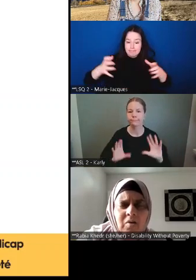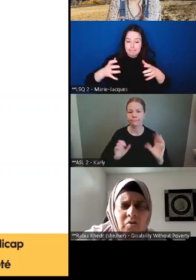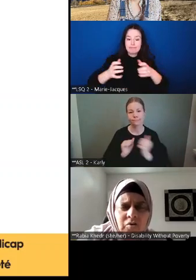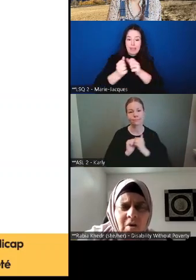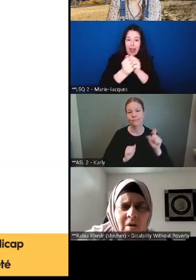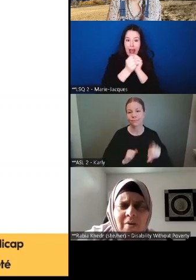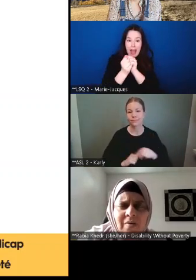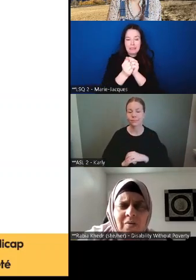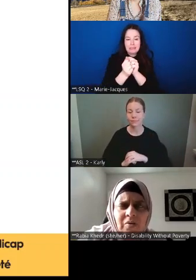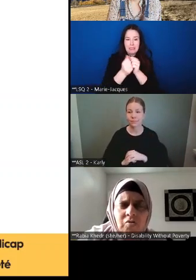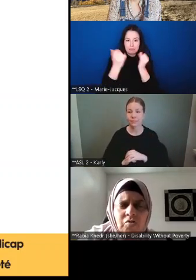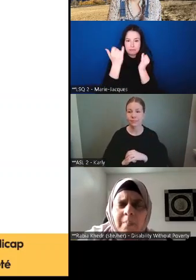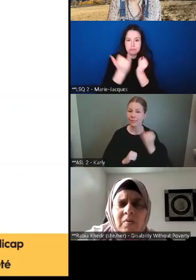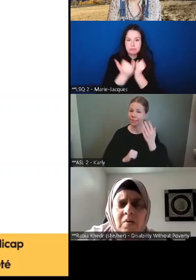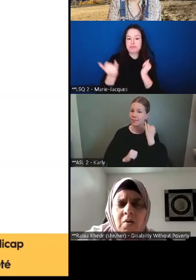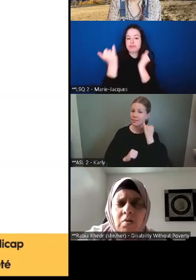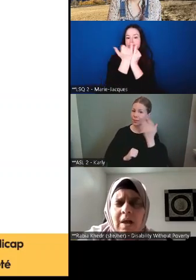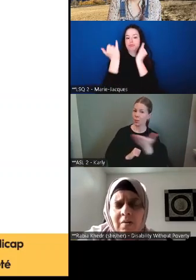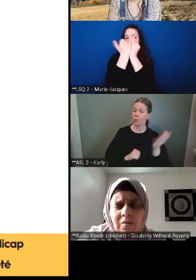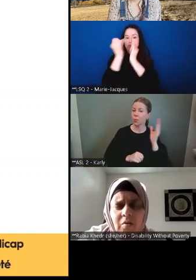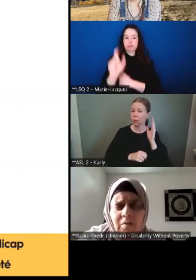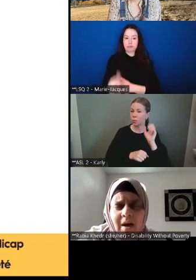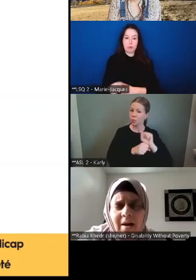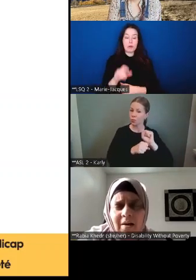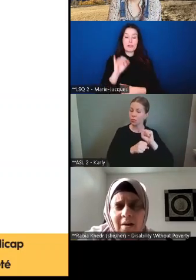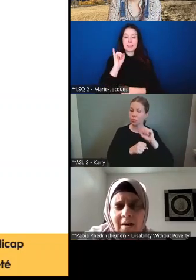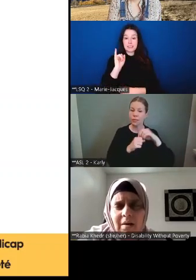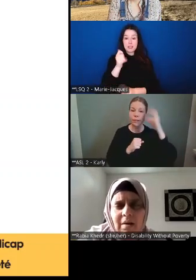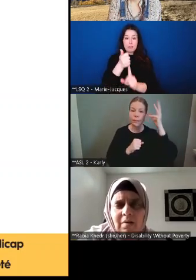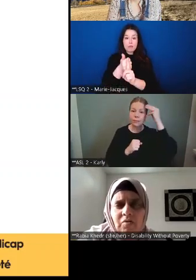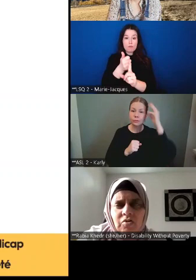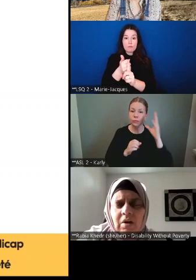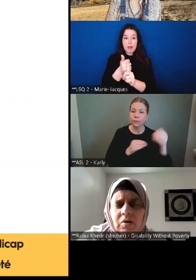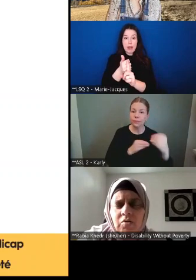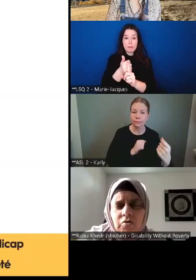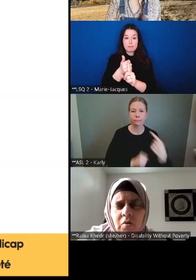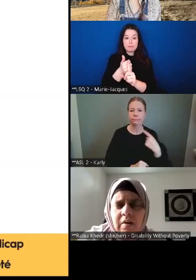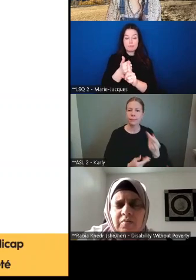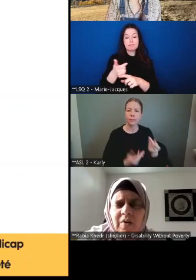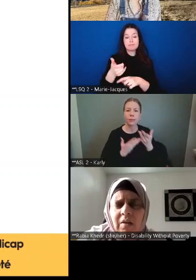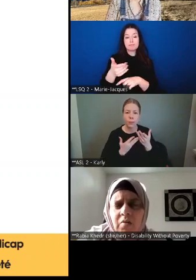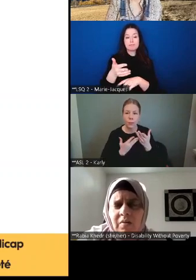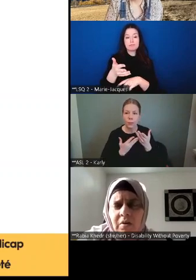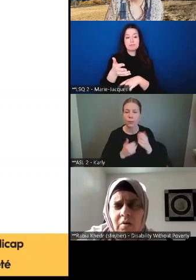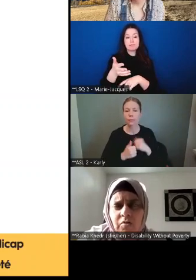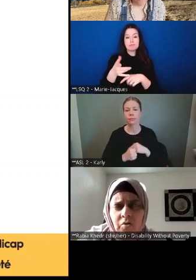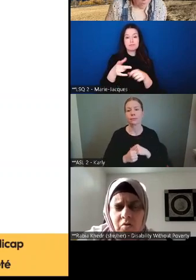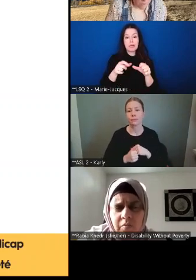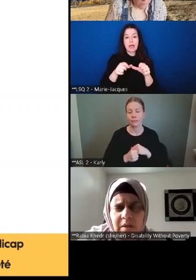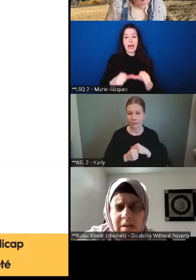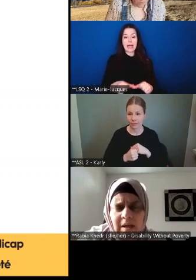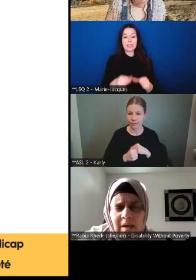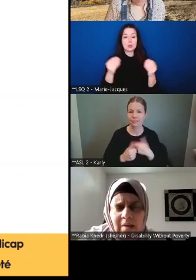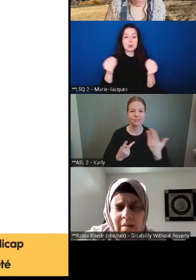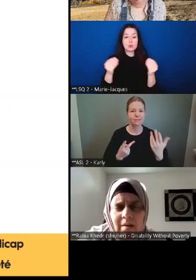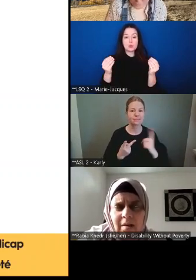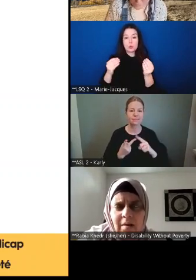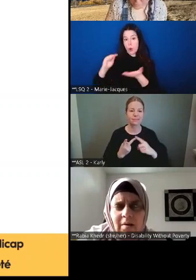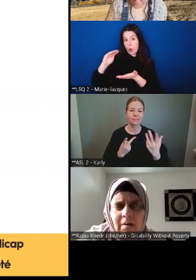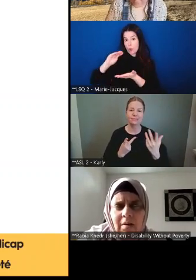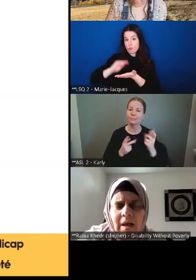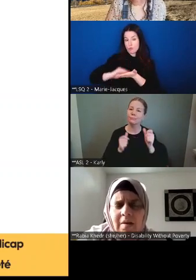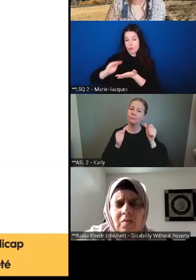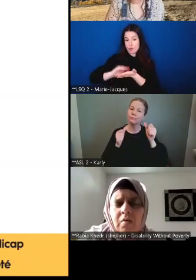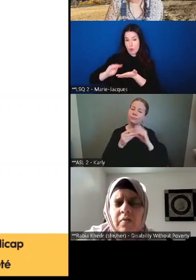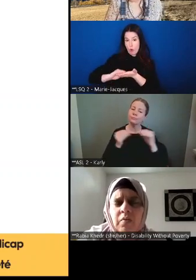Si vous êtes situé près d'un bureau de représentants